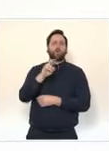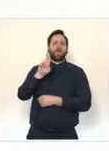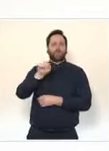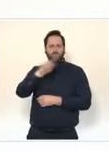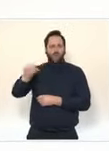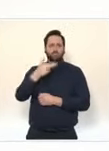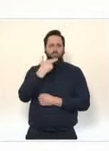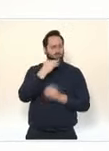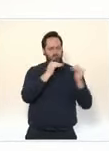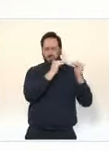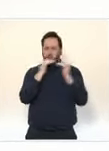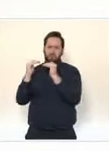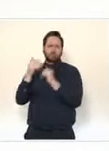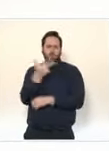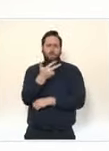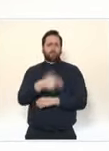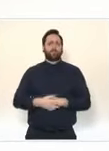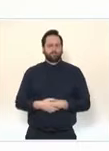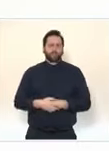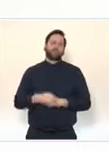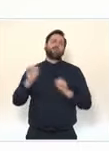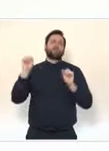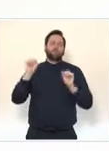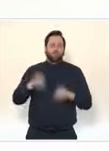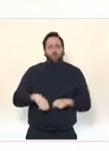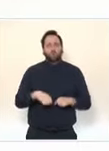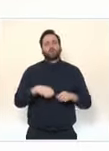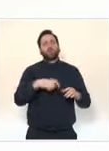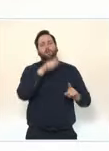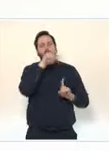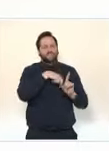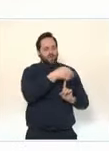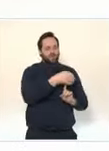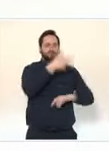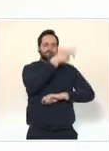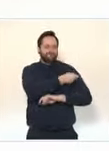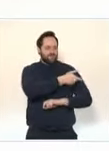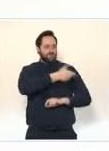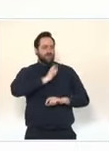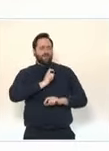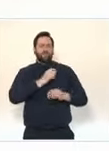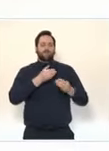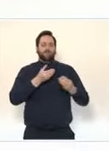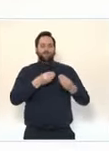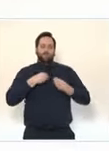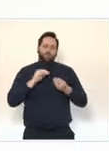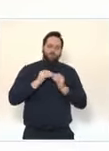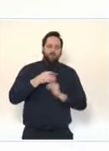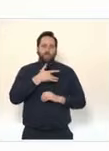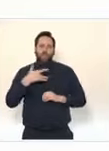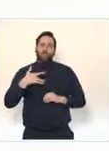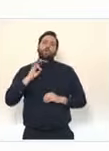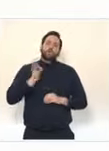indésirables, Olivier Véran y reviendra, ont été constatées. Les autorités médicales en ont tiré les conséquences en